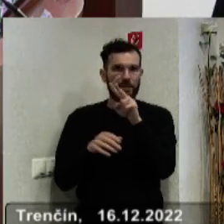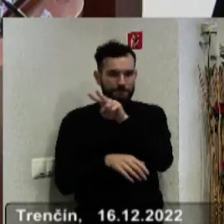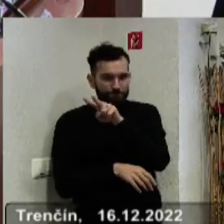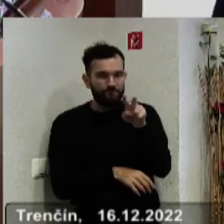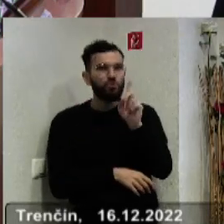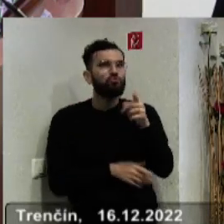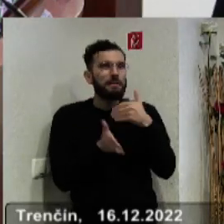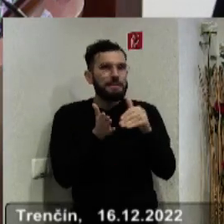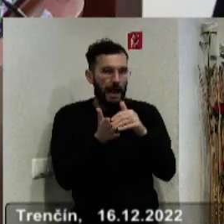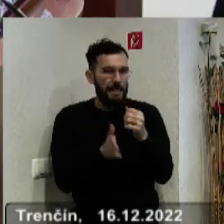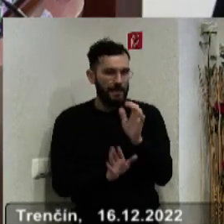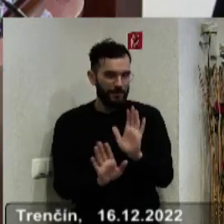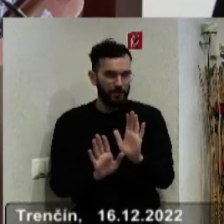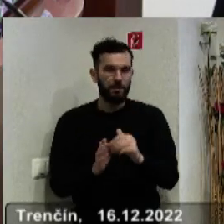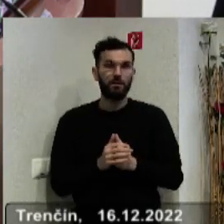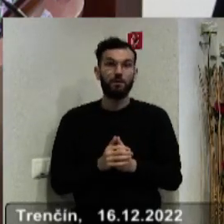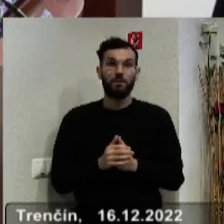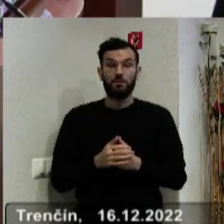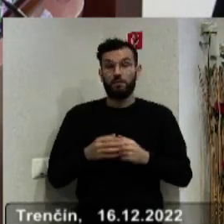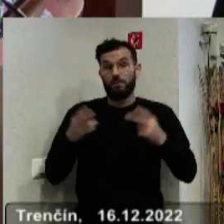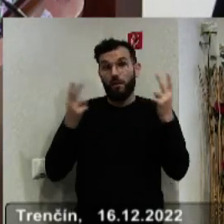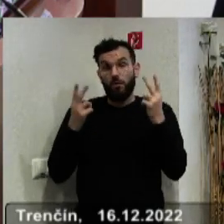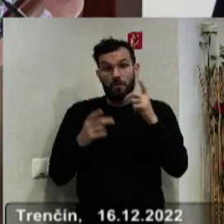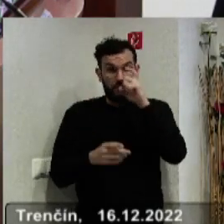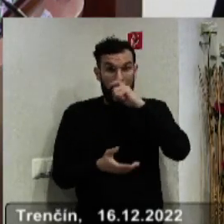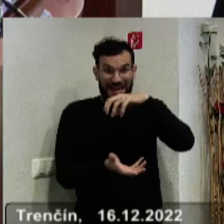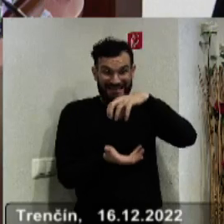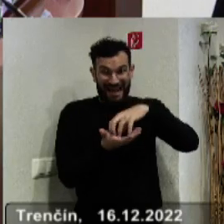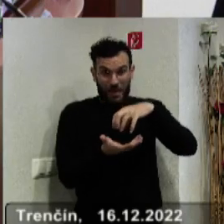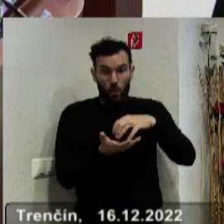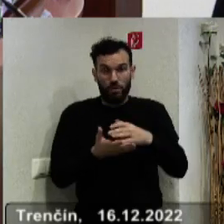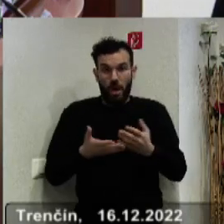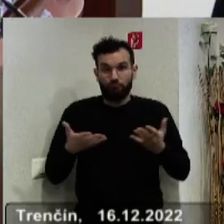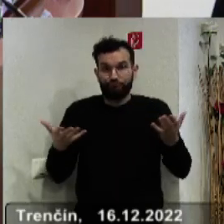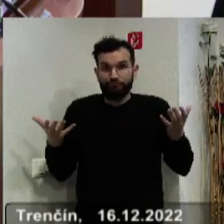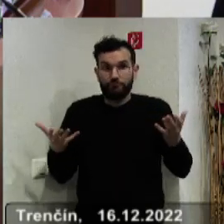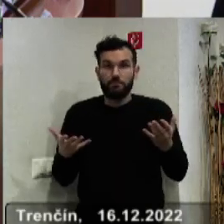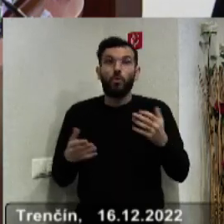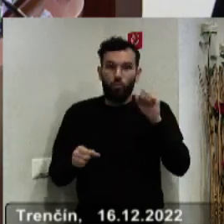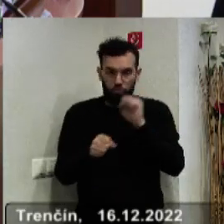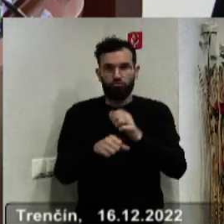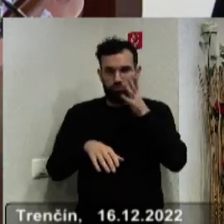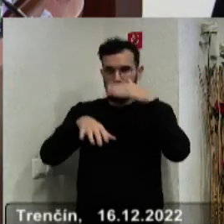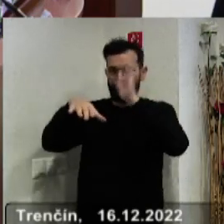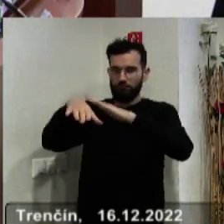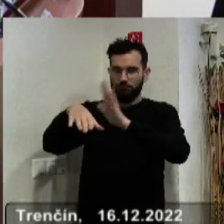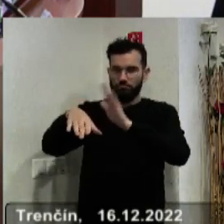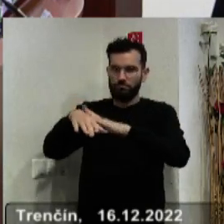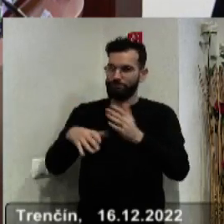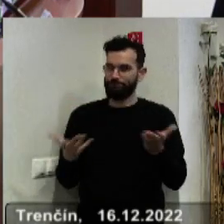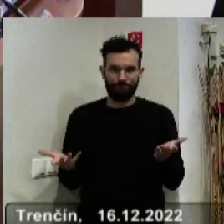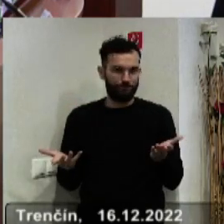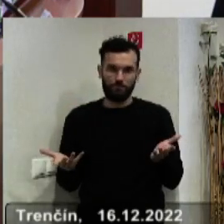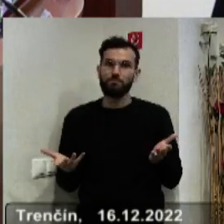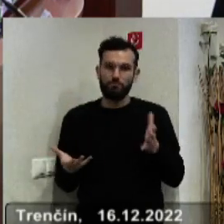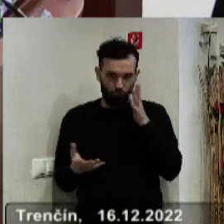sledovali a samozrejme, ak nás zle skategorizujú, tak budeme, sa budeme určite, určite ozývať, že tie milióny, ktoré išli